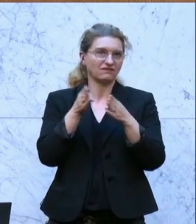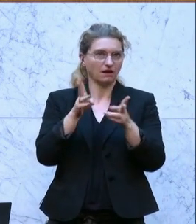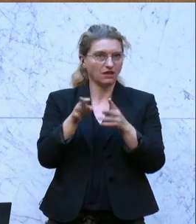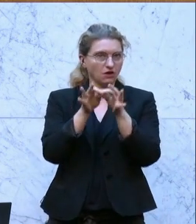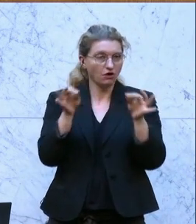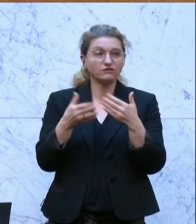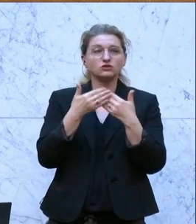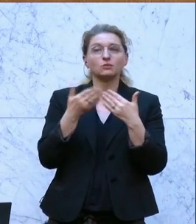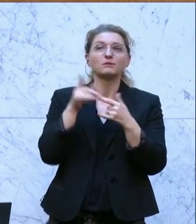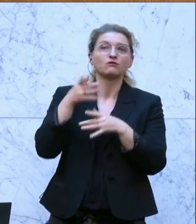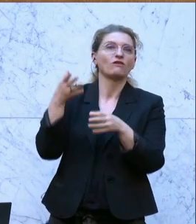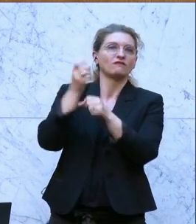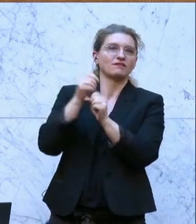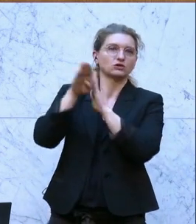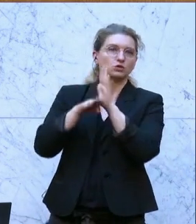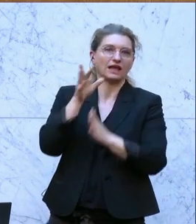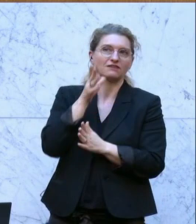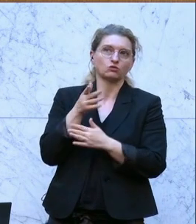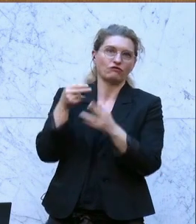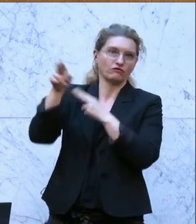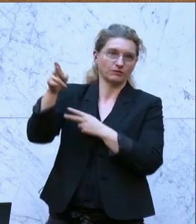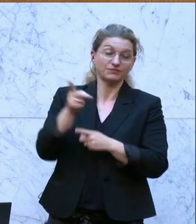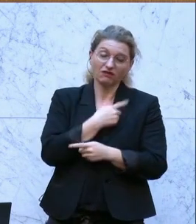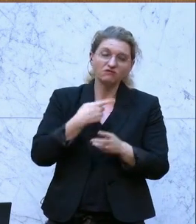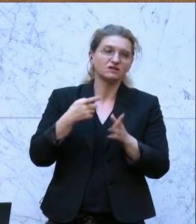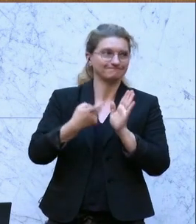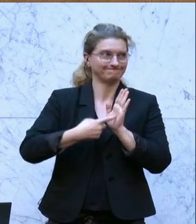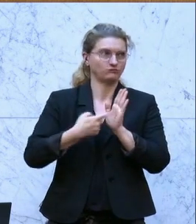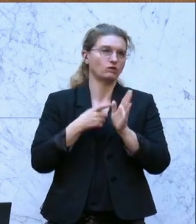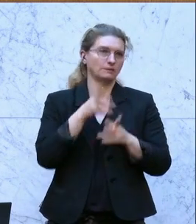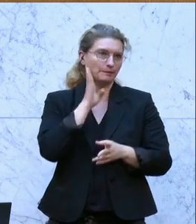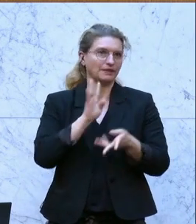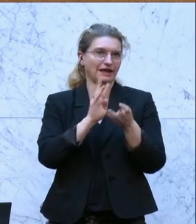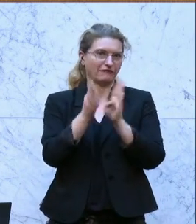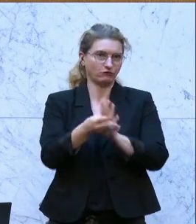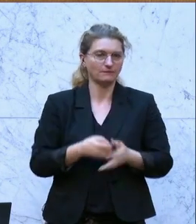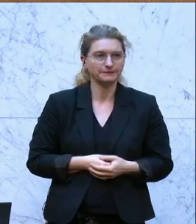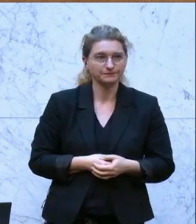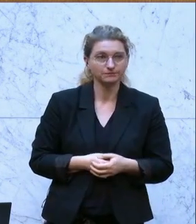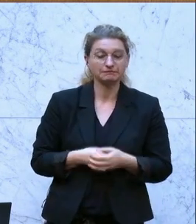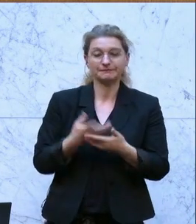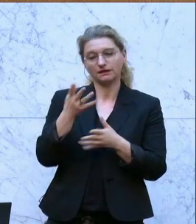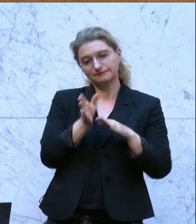Beispiel an den Verfassungsgerichtshof. Hier mahnen wir Reformen ein. Zum Inhalt.